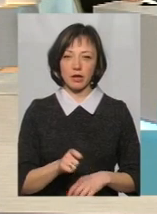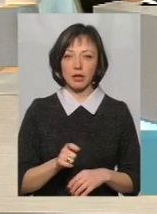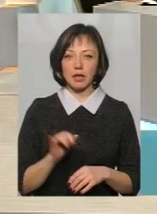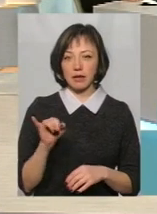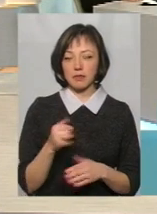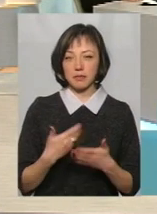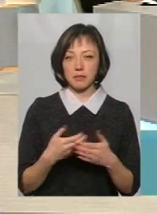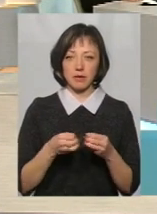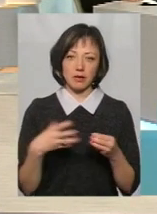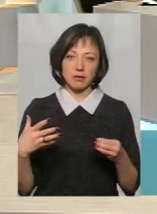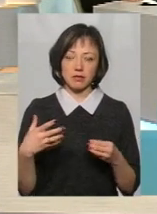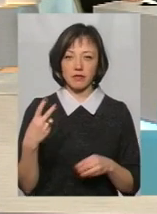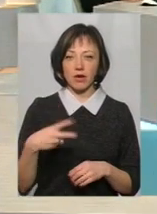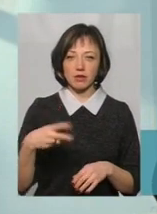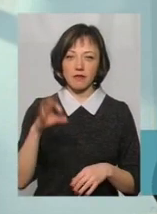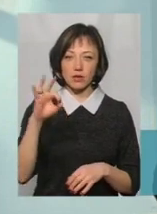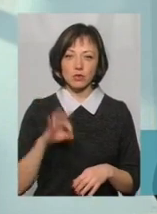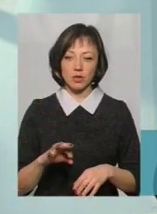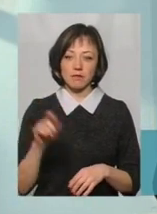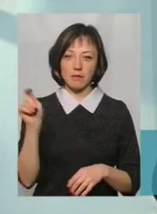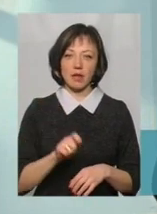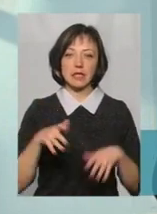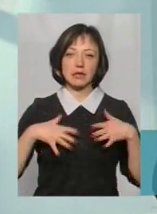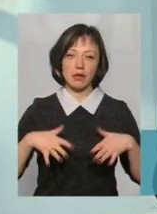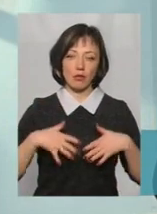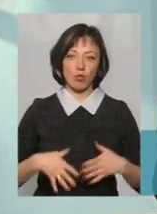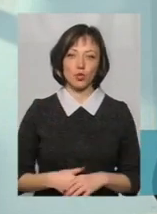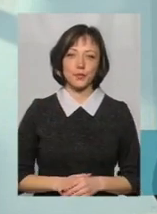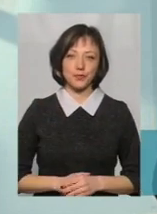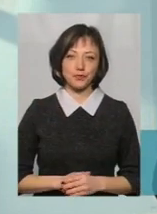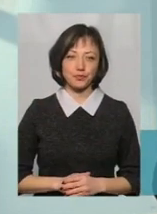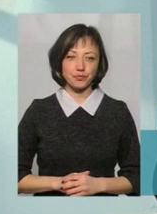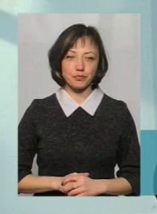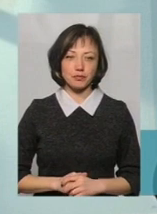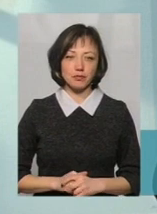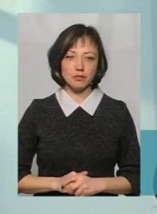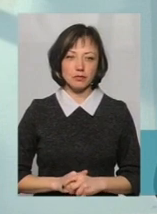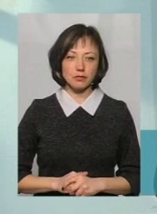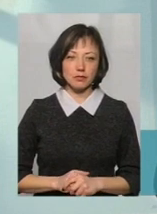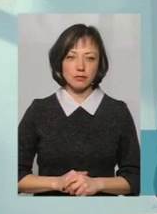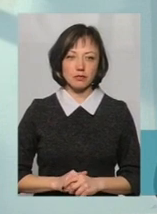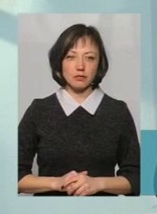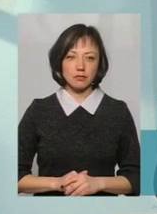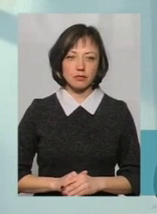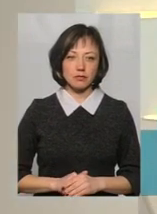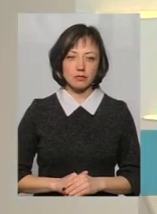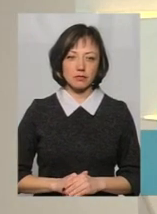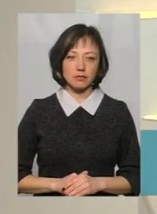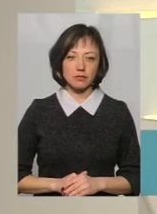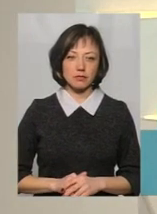і десь 15, можливо, 20 відсотків, це з Автономної Республіки Крим.